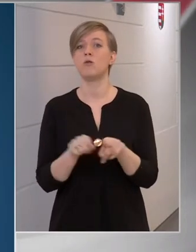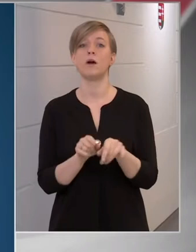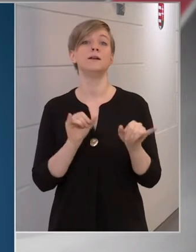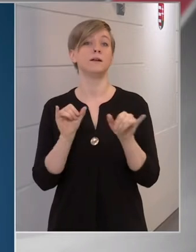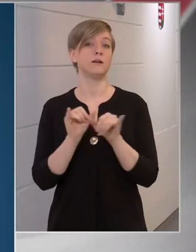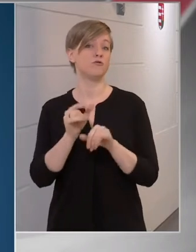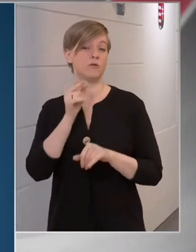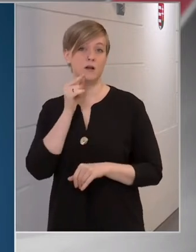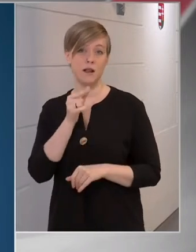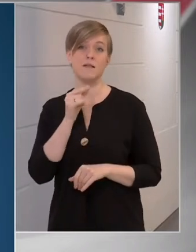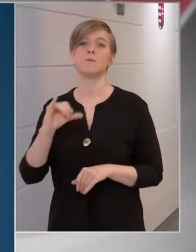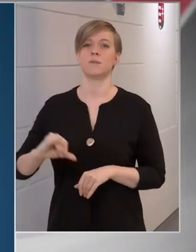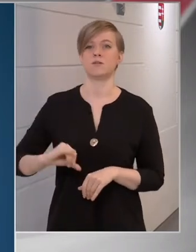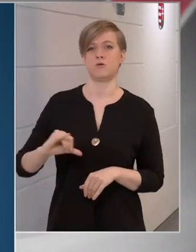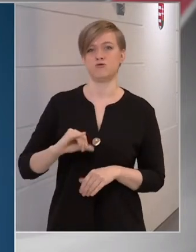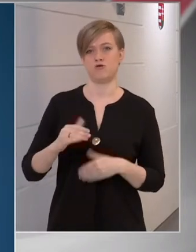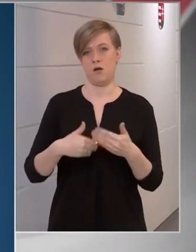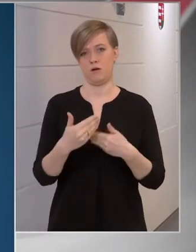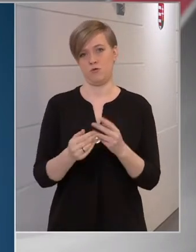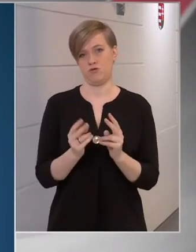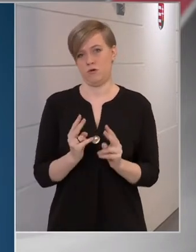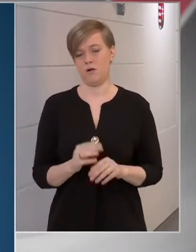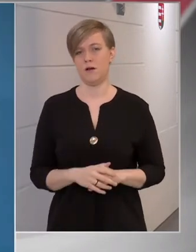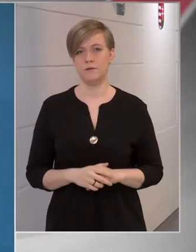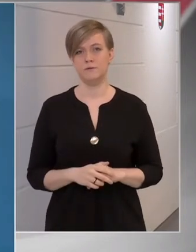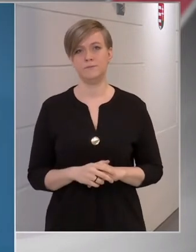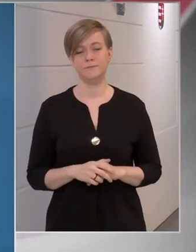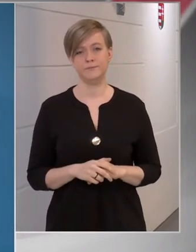érettségi lesz, ami biztonságosan lebonyolítható.